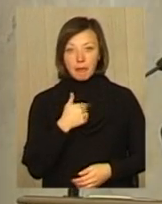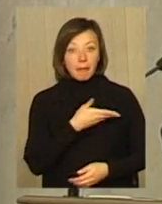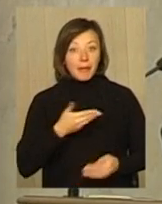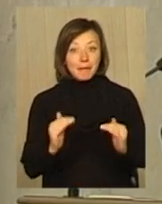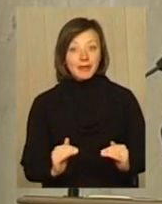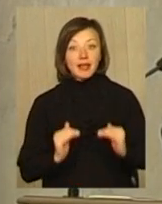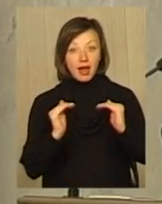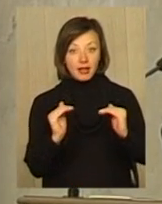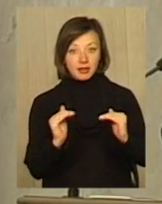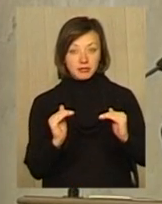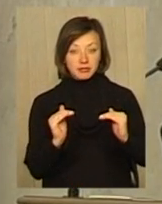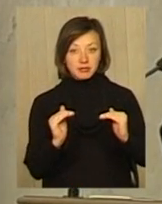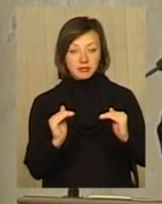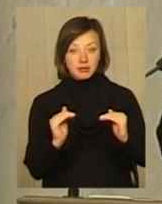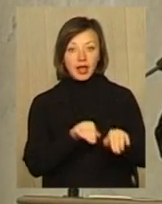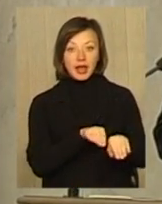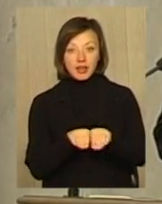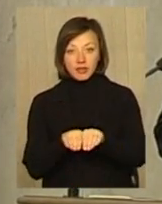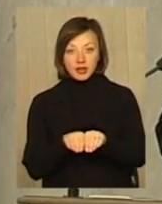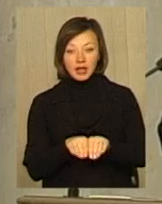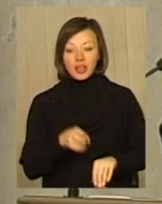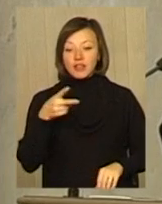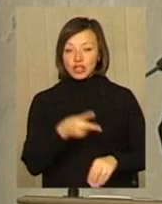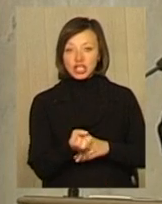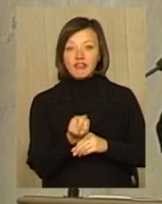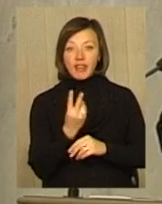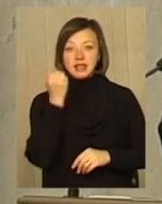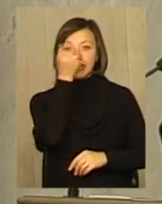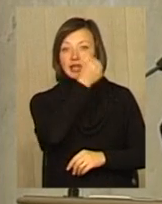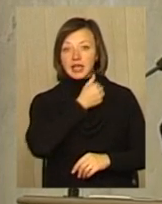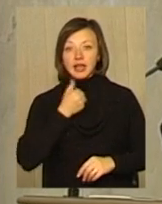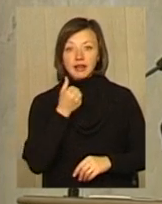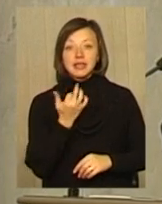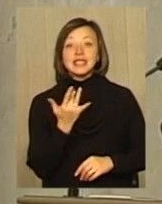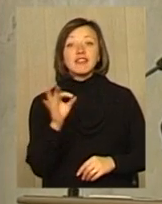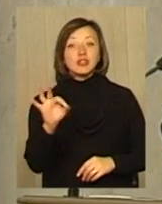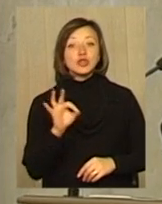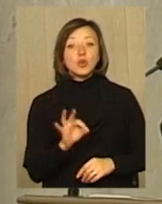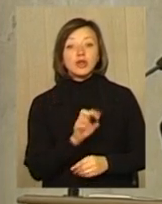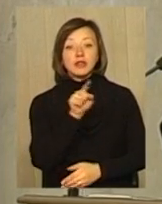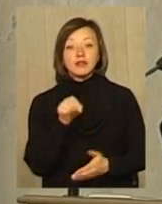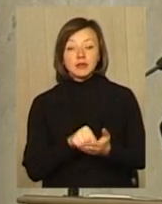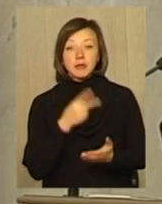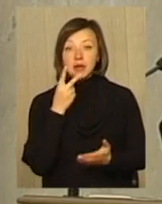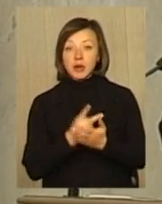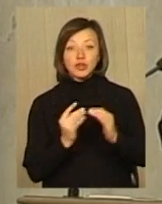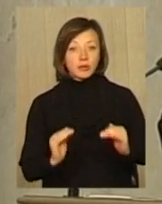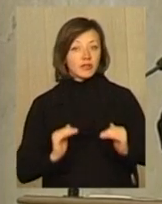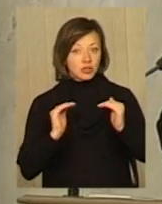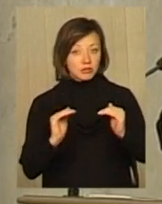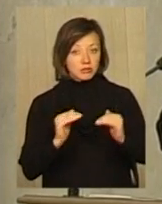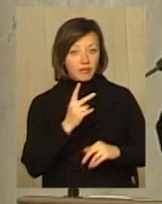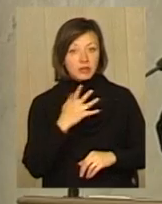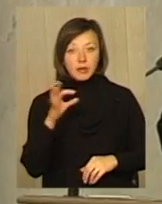рівень. І на 2012 рік на скільки відсотків придбачено підвищення? На